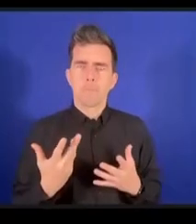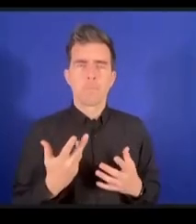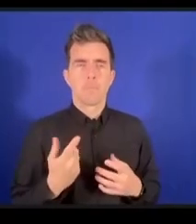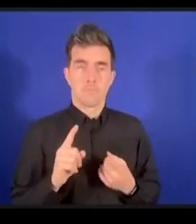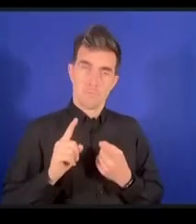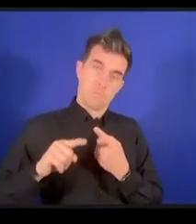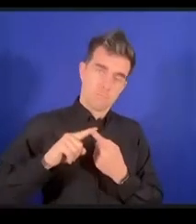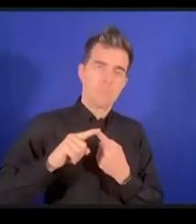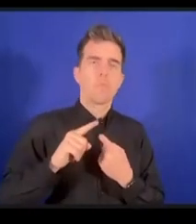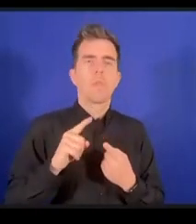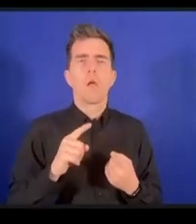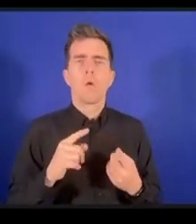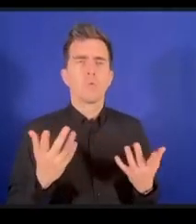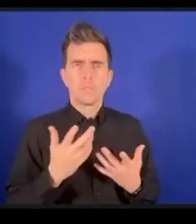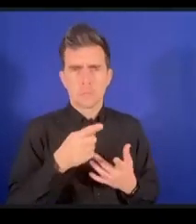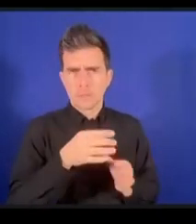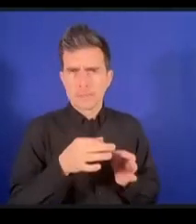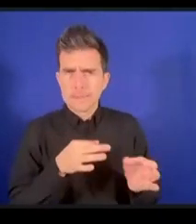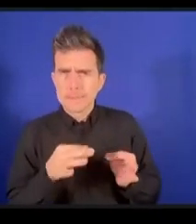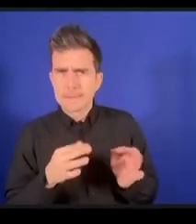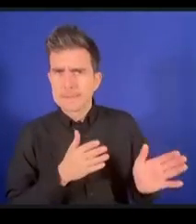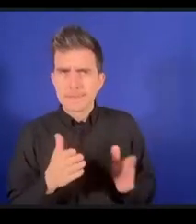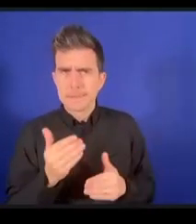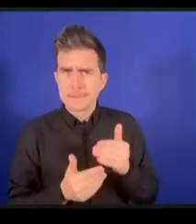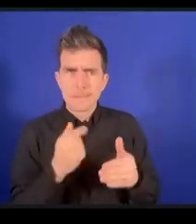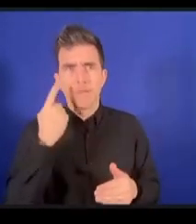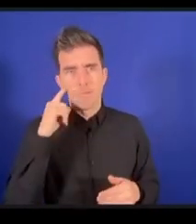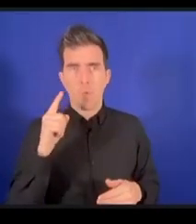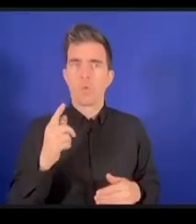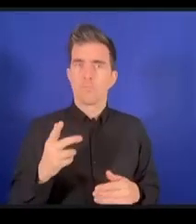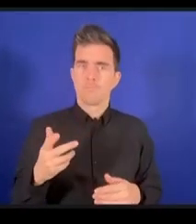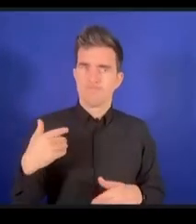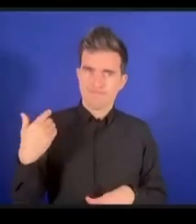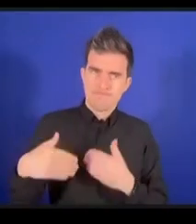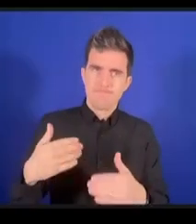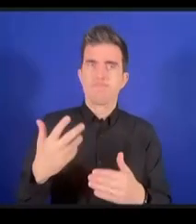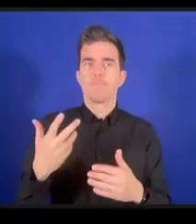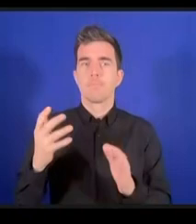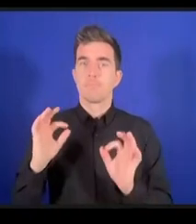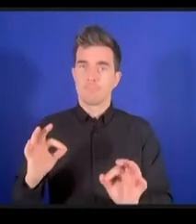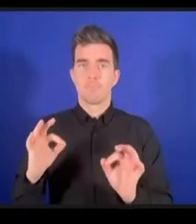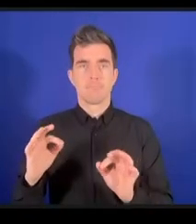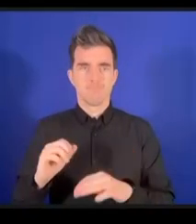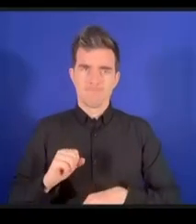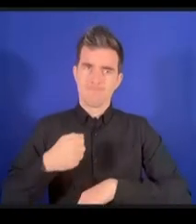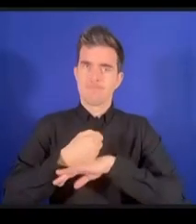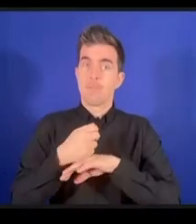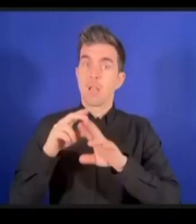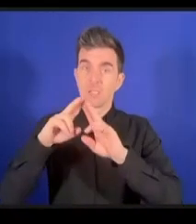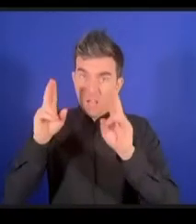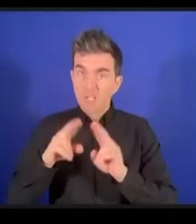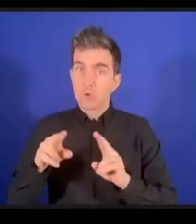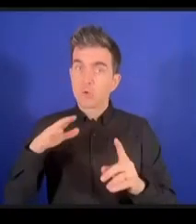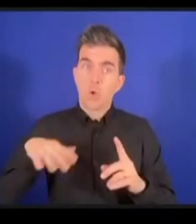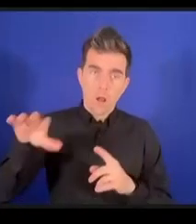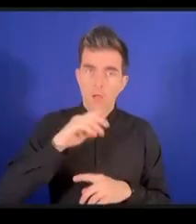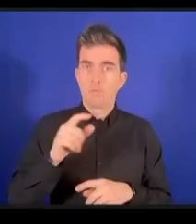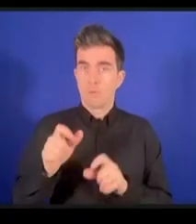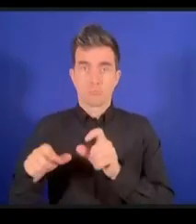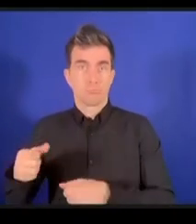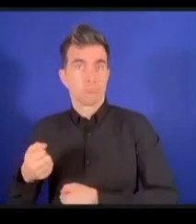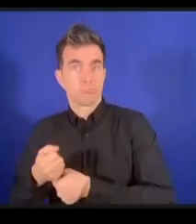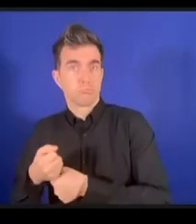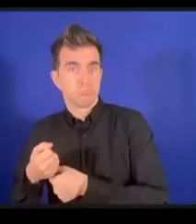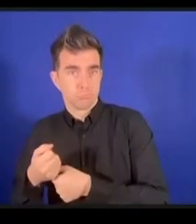'international pour les professionnels et les cadres et quelles ressources peut-on justement mobiliser dans